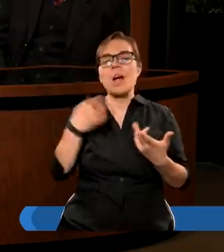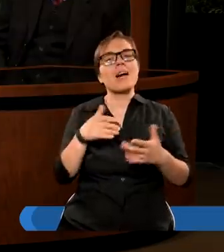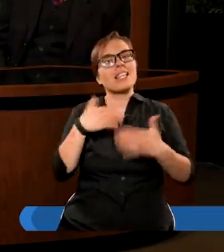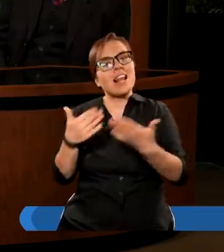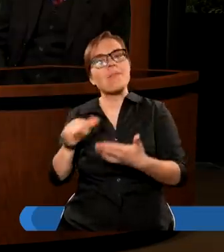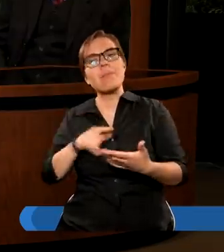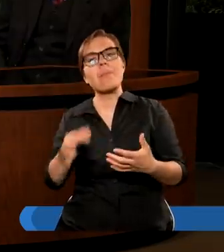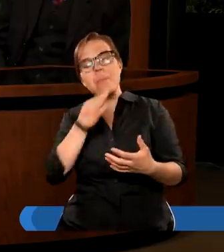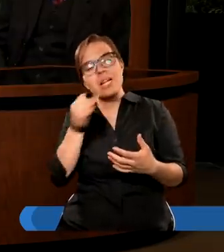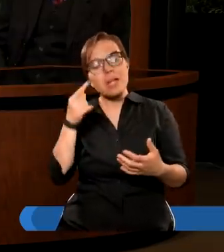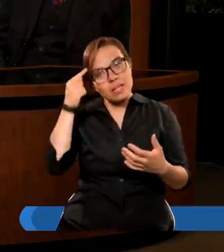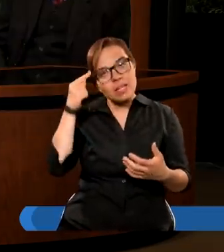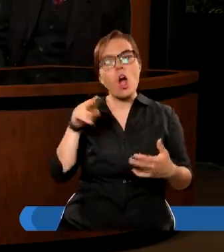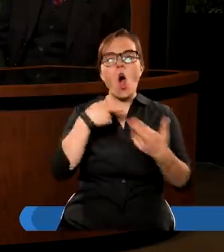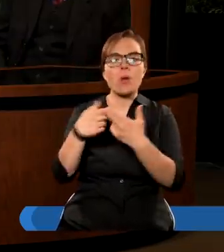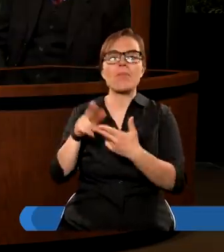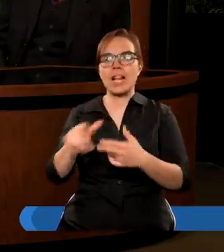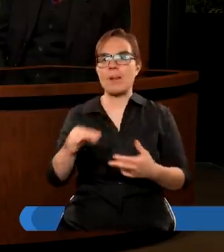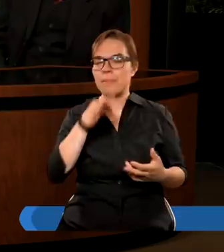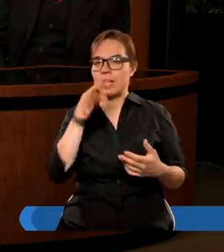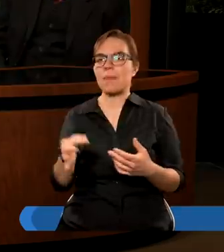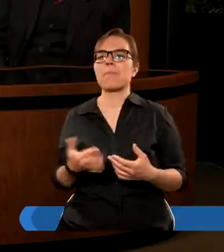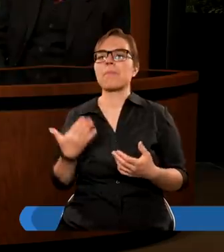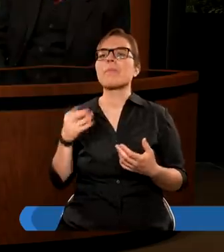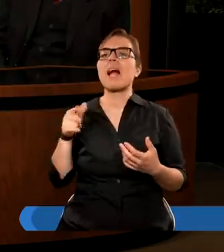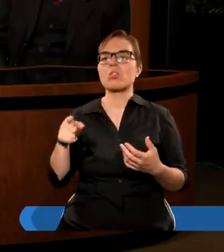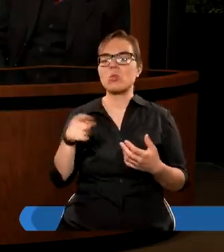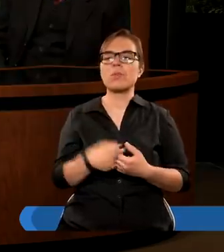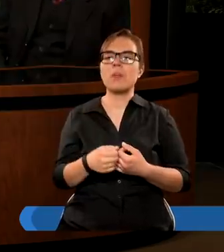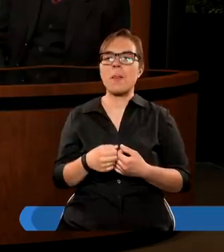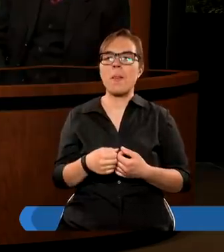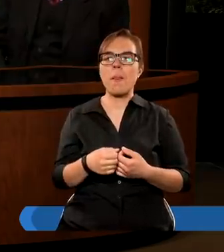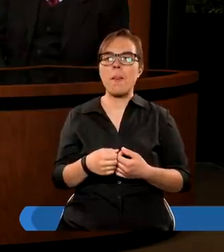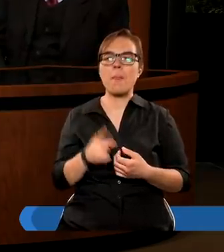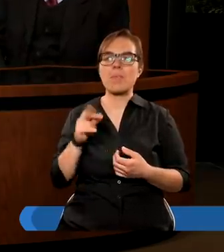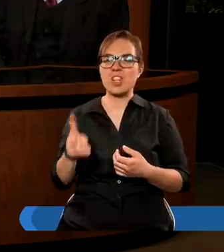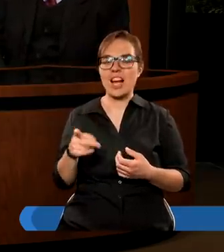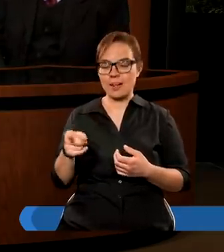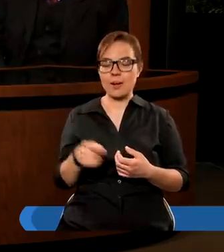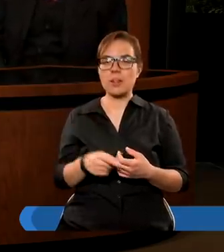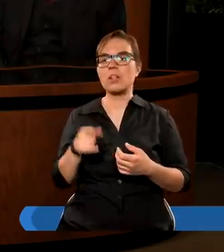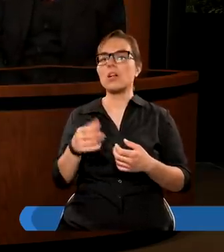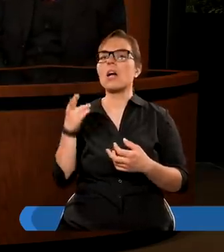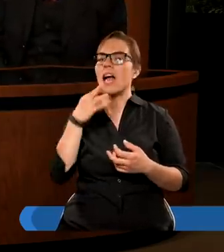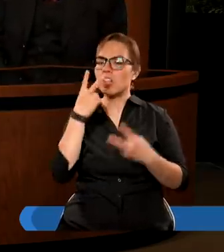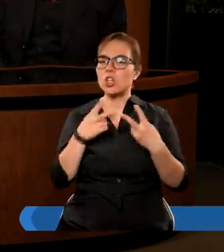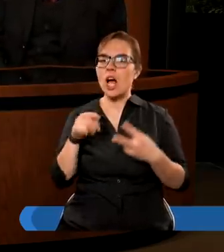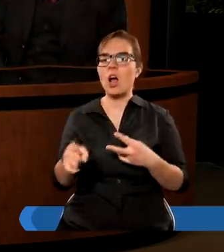zadać to pytanie i znaleźć odpowiedź. Dziękuję Zbyszku. Kiedy czytamy o tym